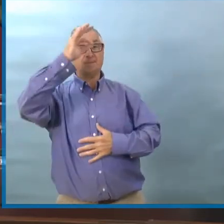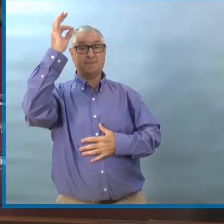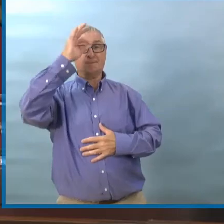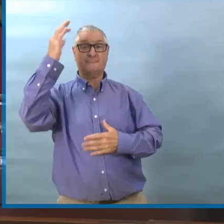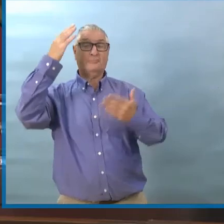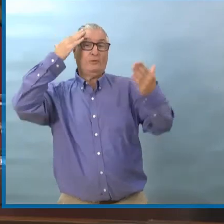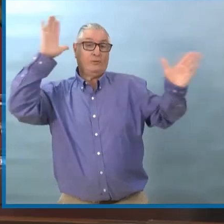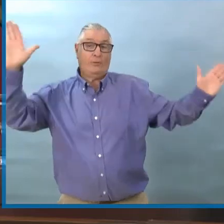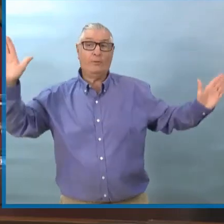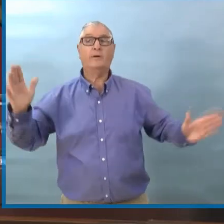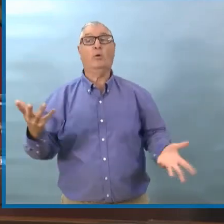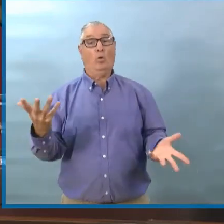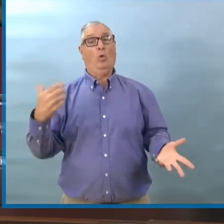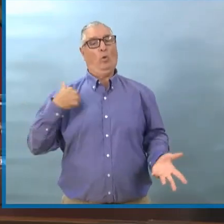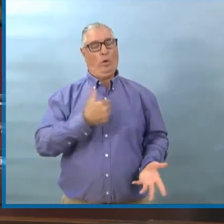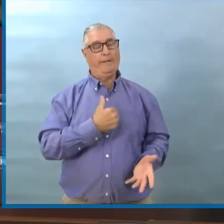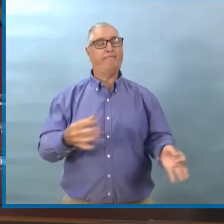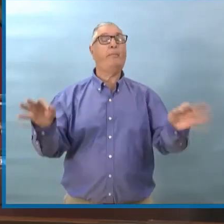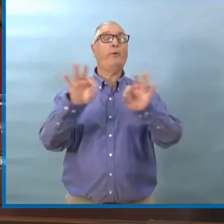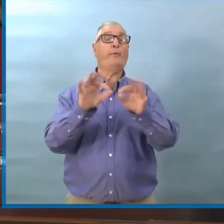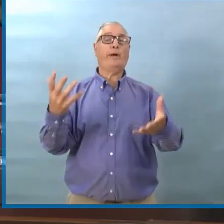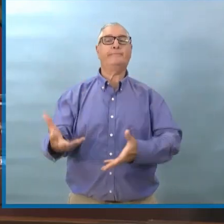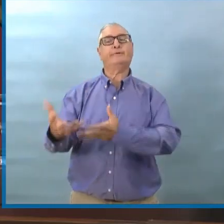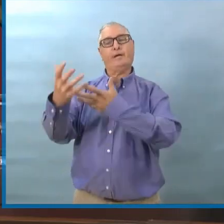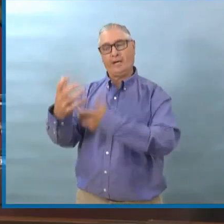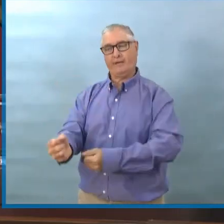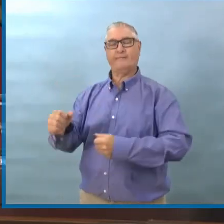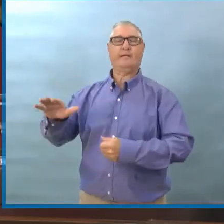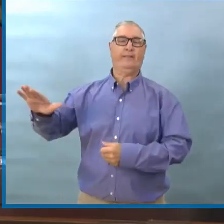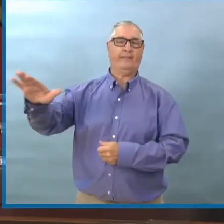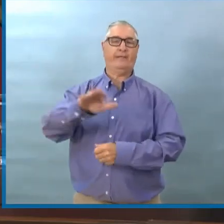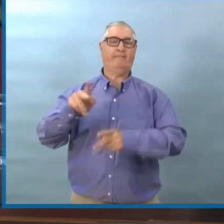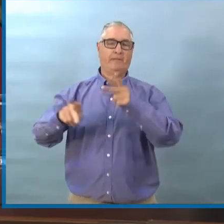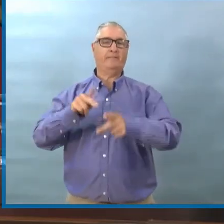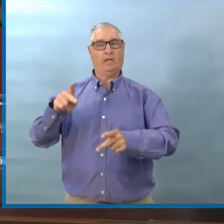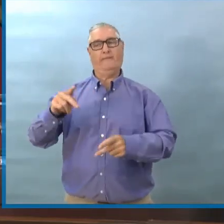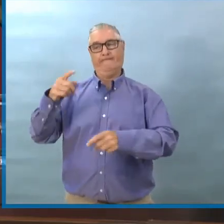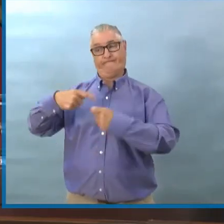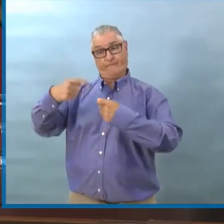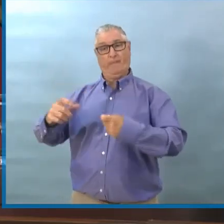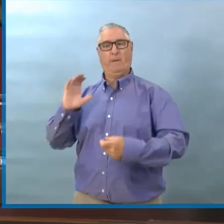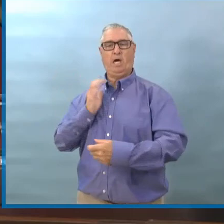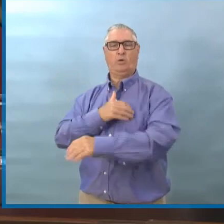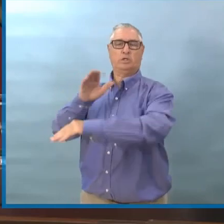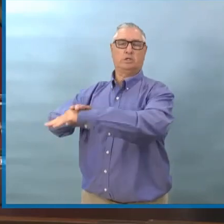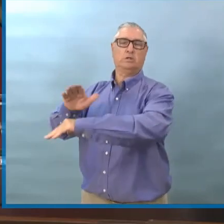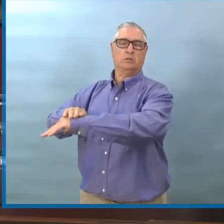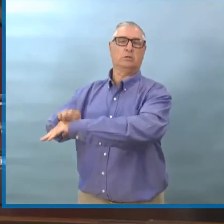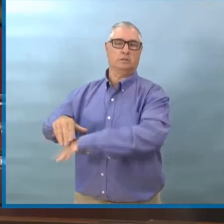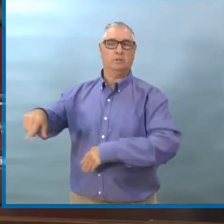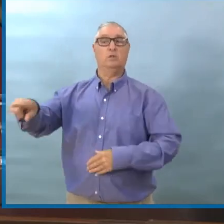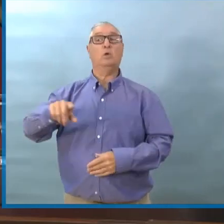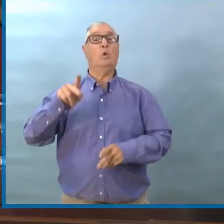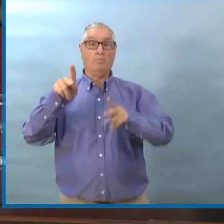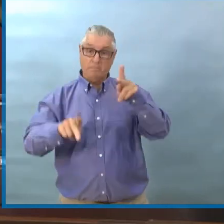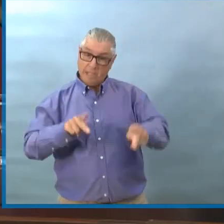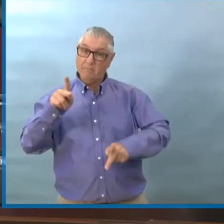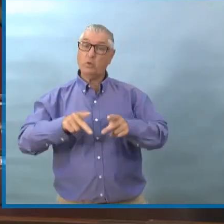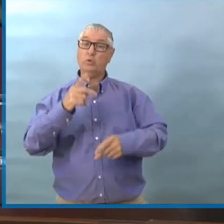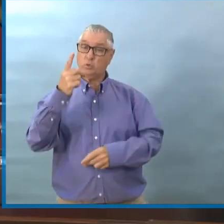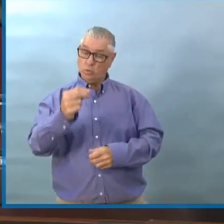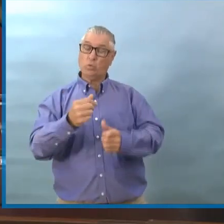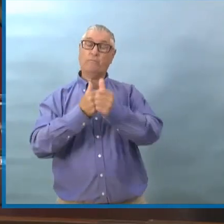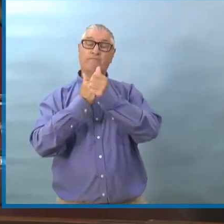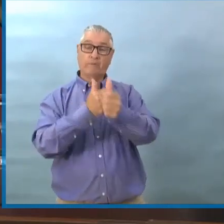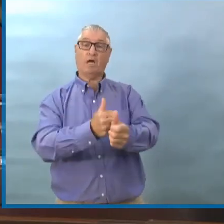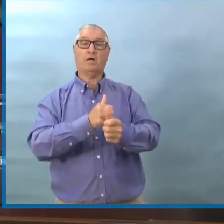et on ne le sait pas nécessairement, mais on compte sur les gens et sur leur respect des règles de santé publique. Et on a vu des